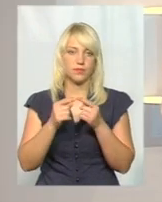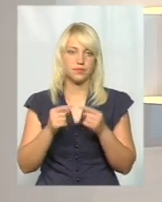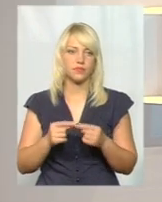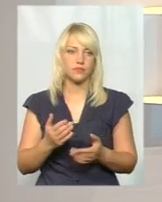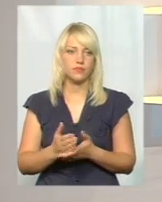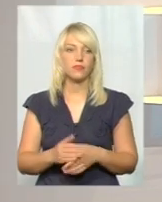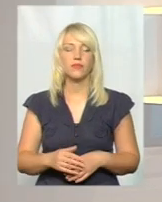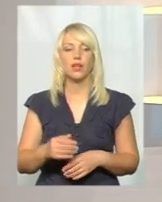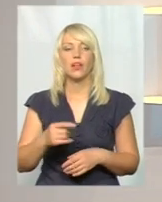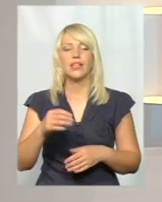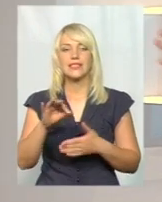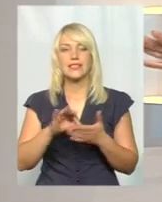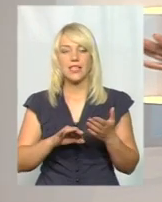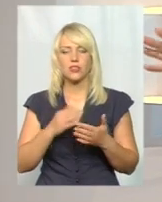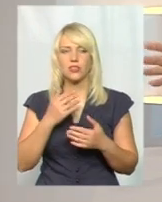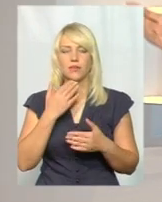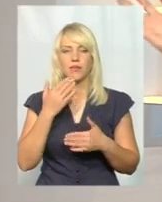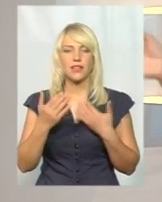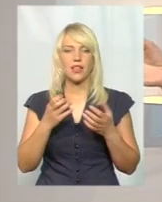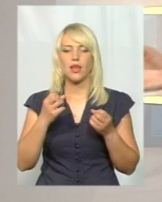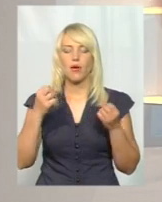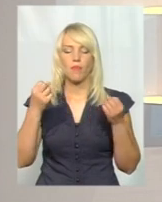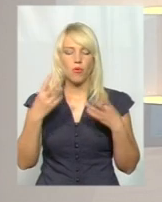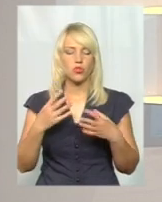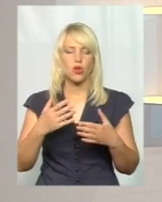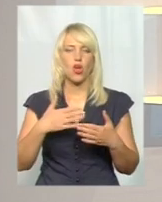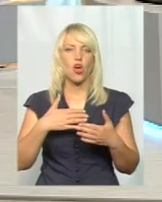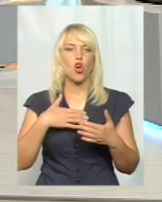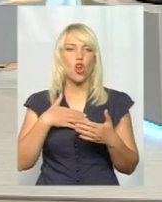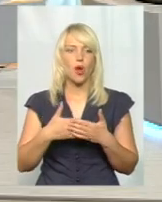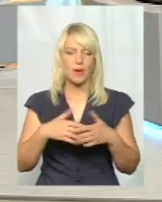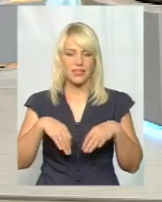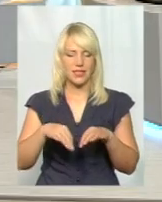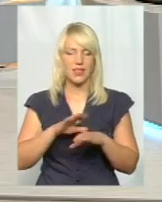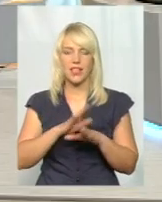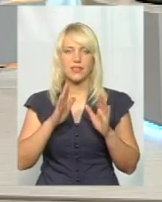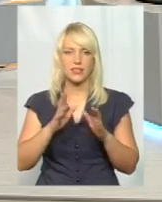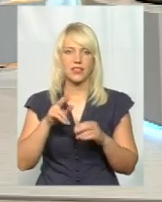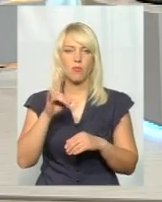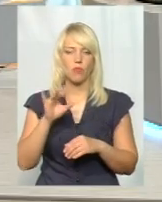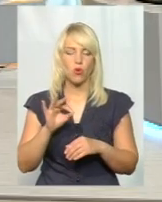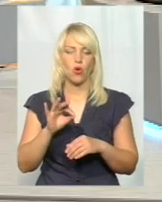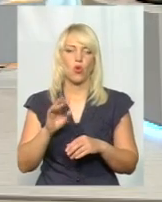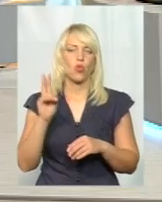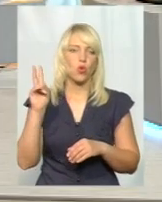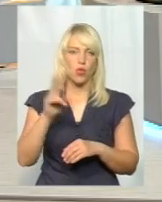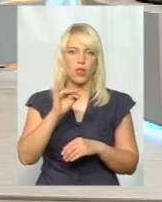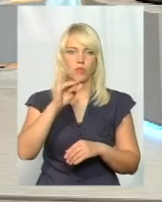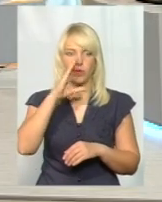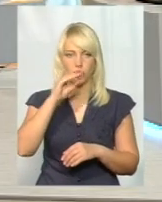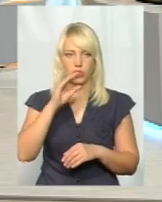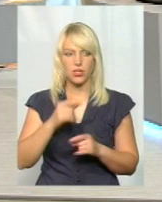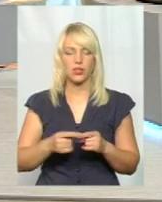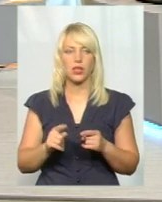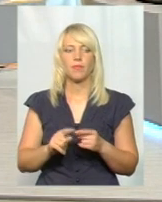Одразу, зауважу, запитували взагалі про громадський транспорт. Не тільки про тролейбусти, не тільки про маршрутки. А про те, що збої у графіках